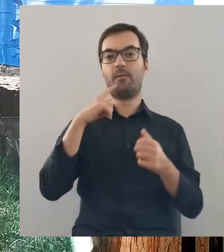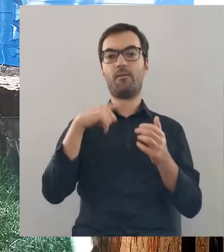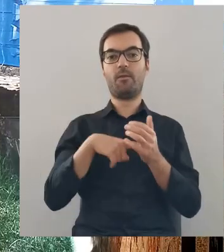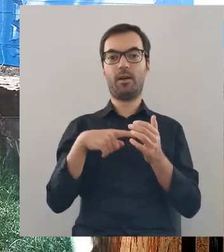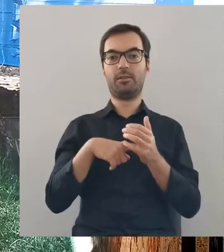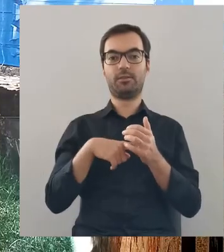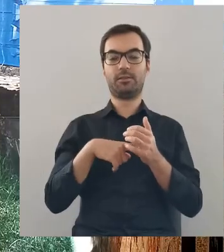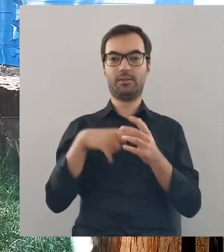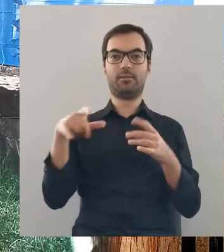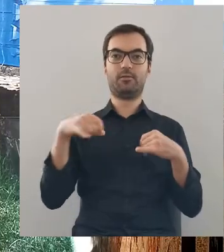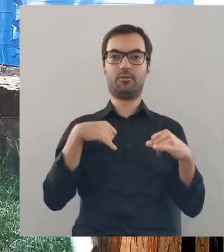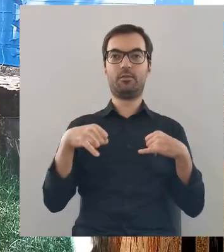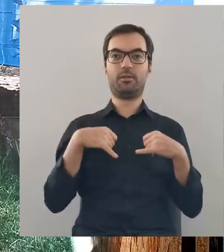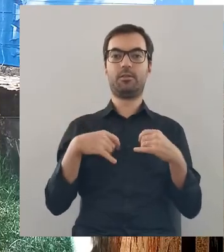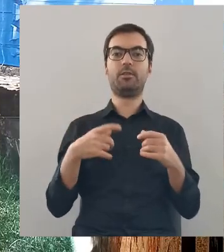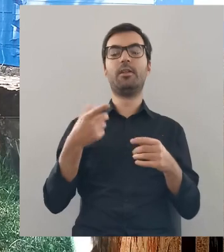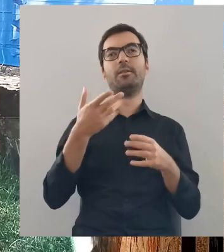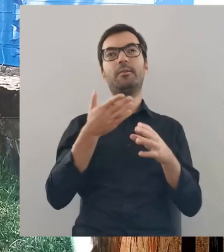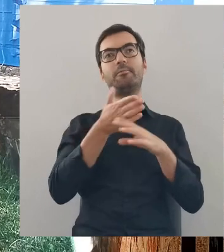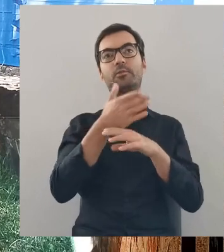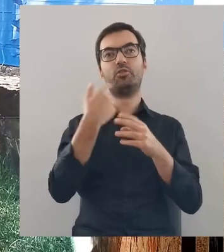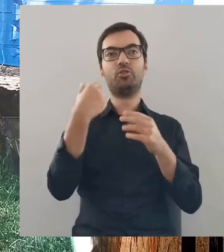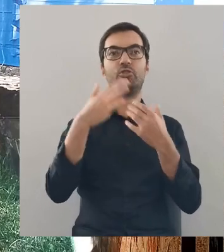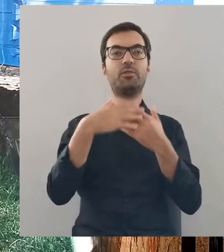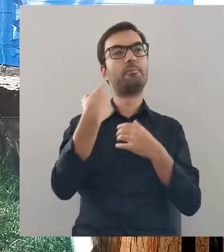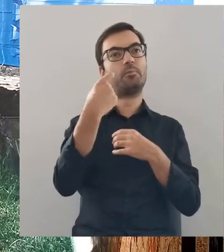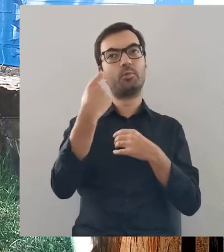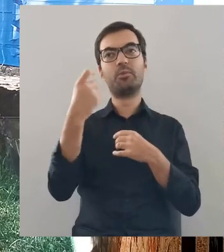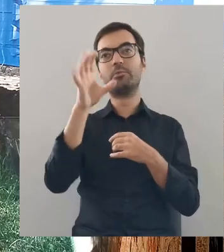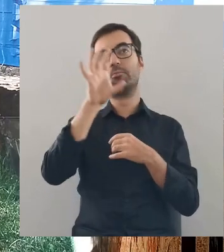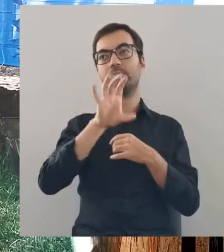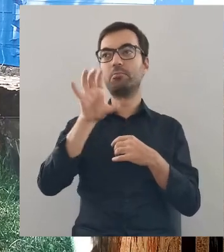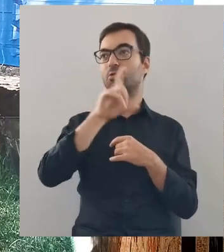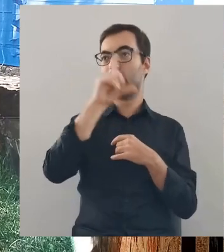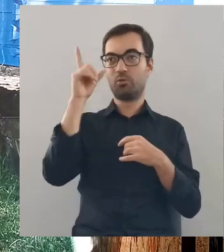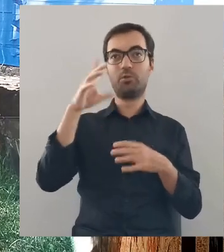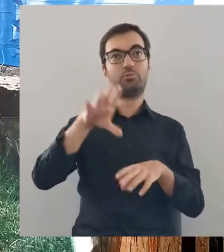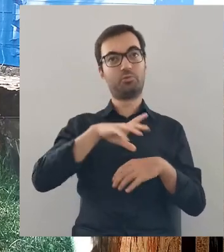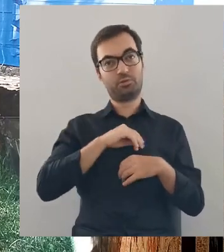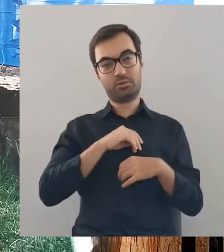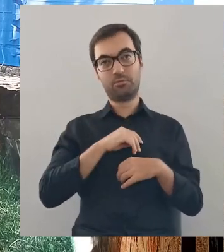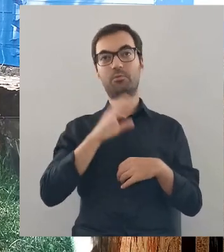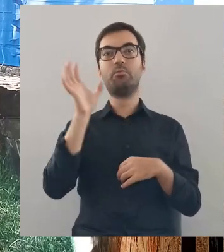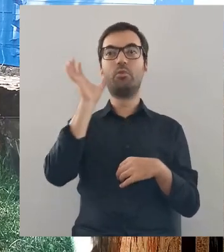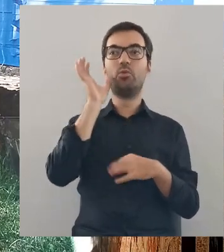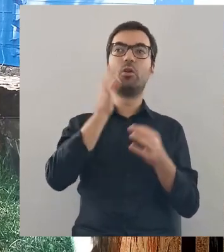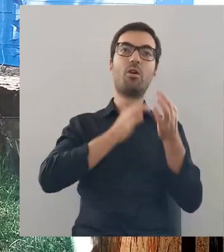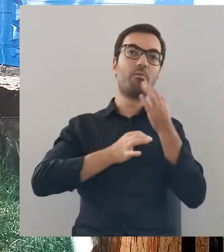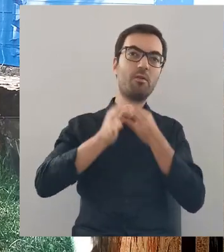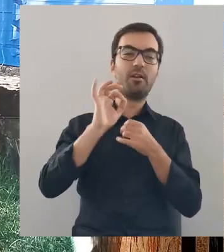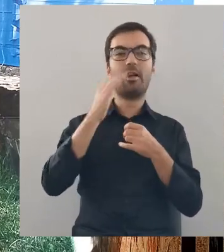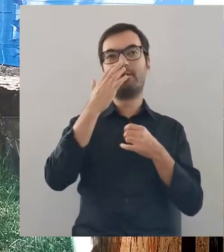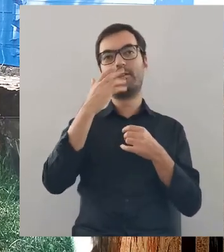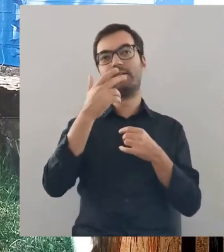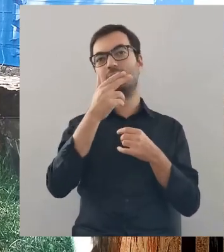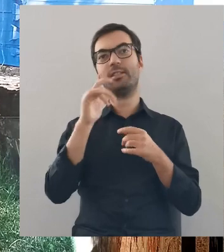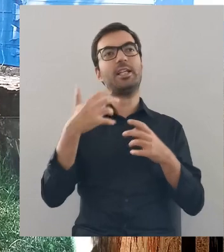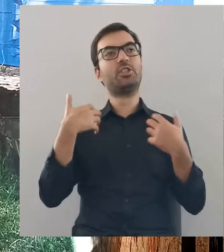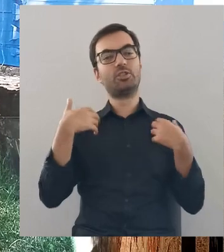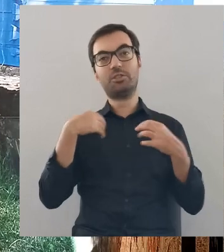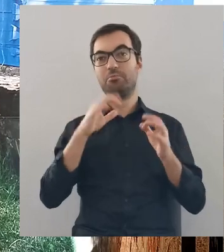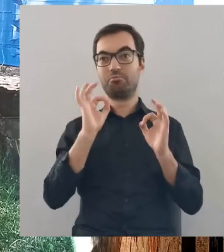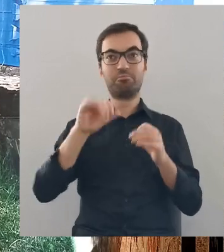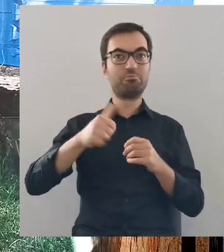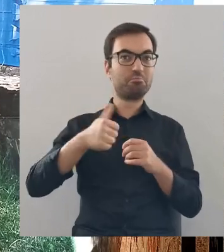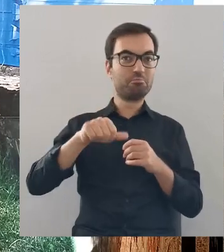taki władca dociera, puka do jednych drzwi, drugich, żeby sprawdzić, czy ludzie go przyjmą, żeby posłuchać, co o nim mówią,